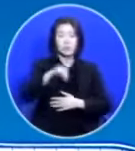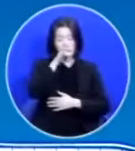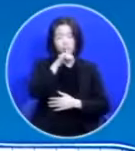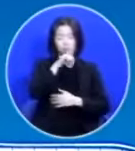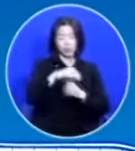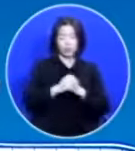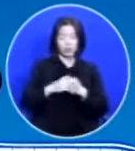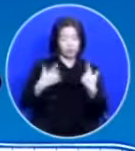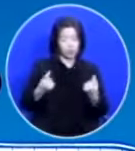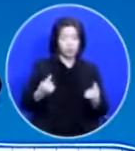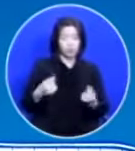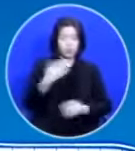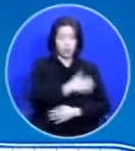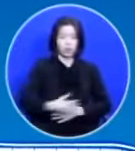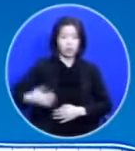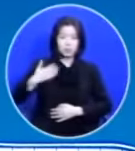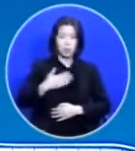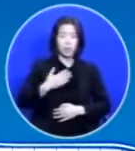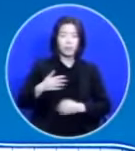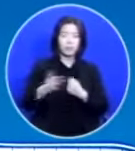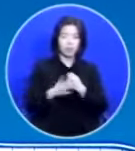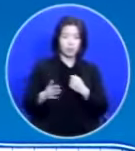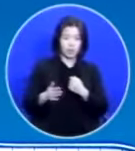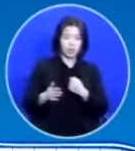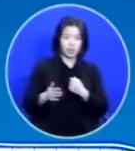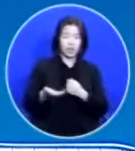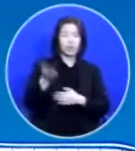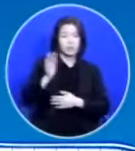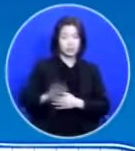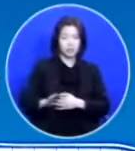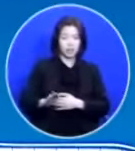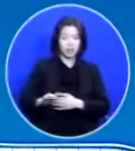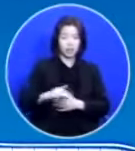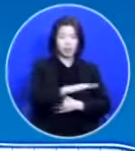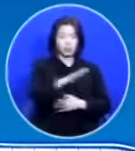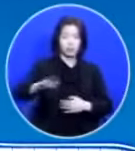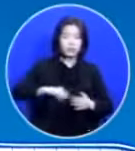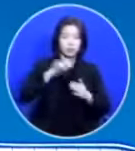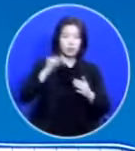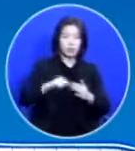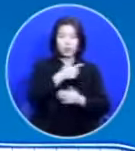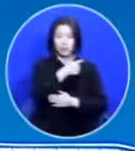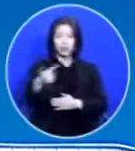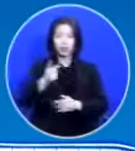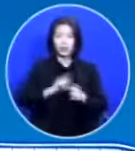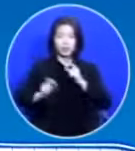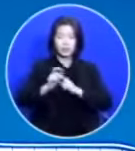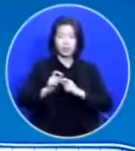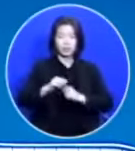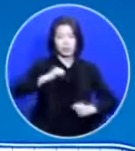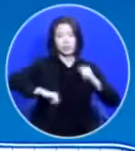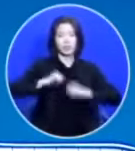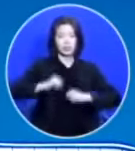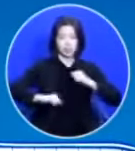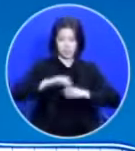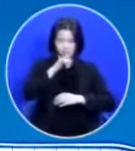여전히 우리의 육신 때문에 그러나 우리 안에는 더 큰 것이 역사합니다